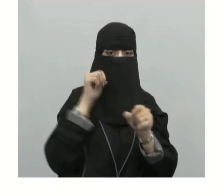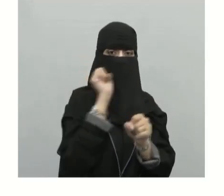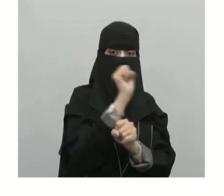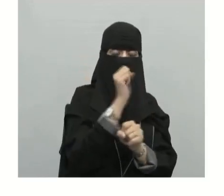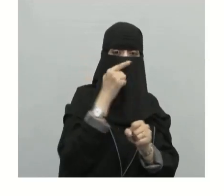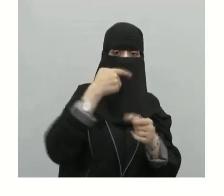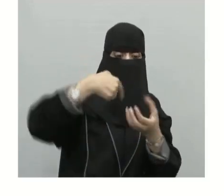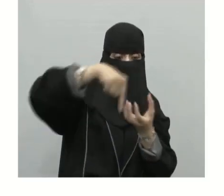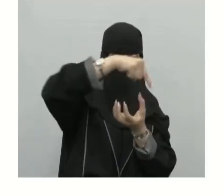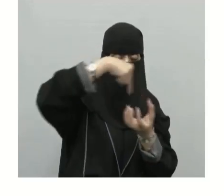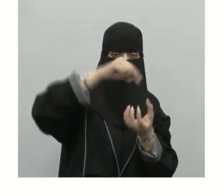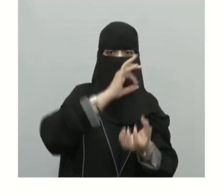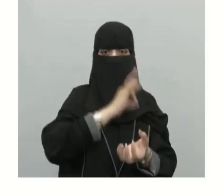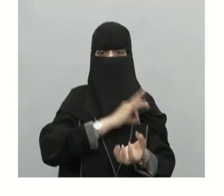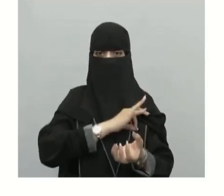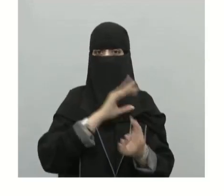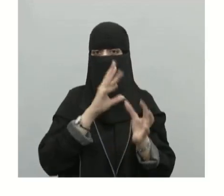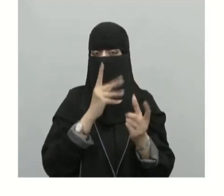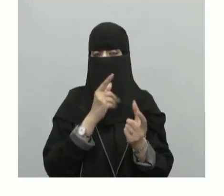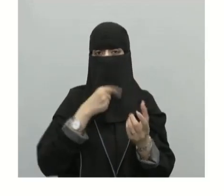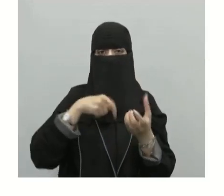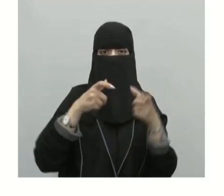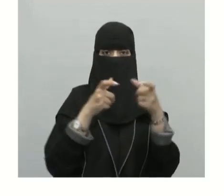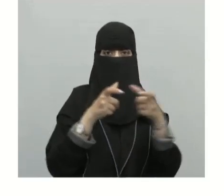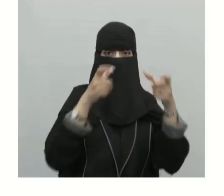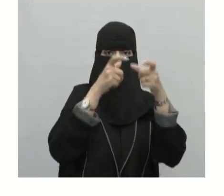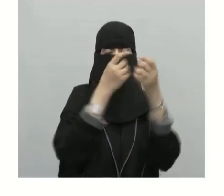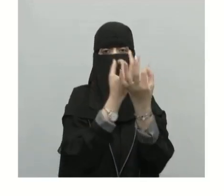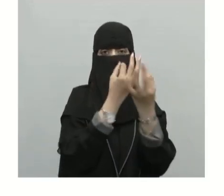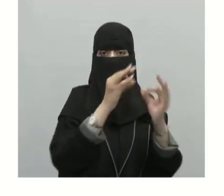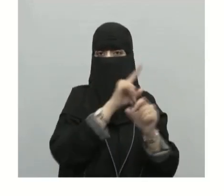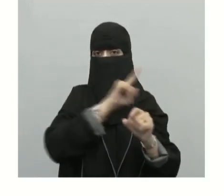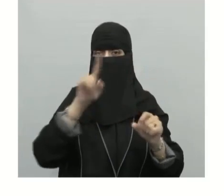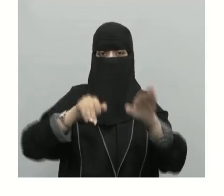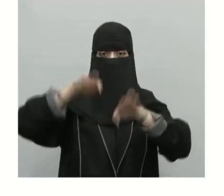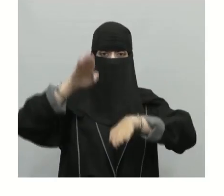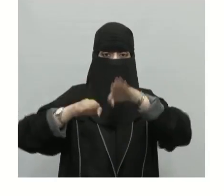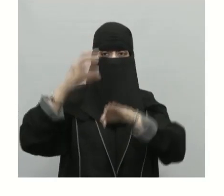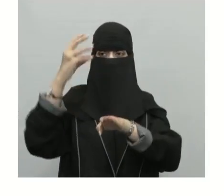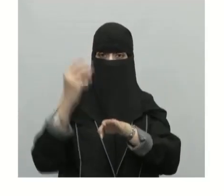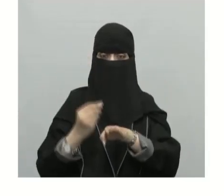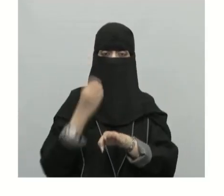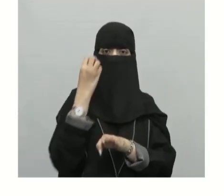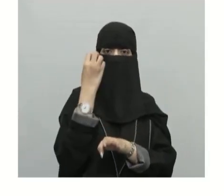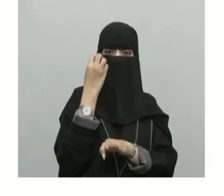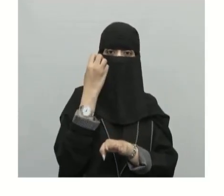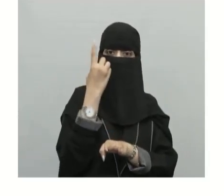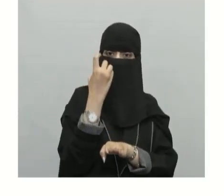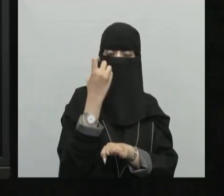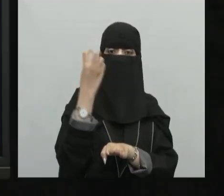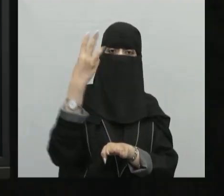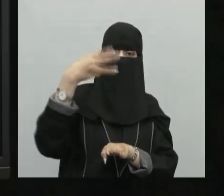دوائر العرض وفوائدها أنها عبارة عن دوائر كاملة غير متساوية عددها 180